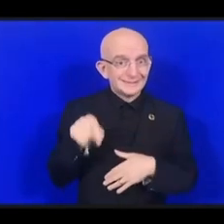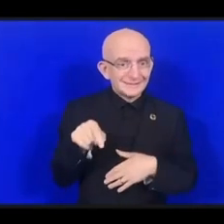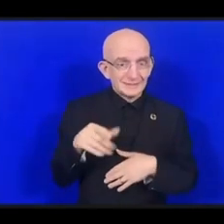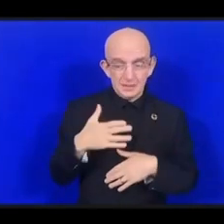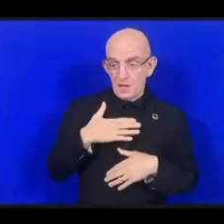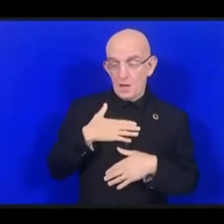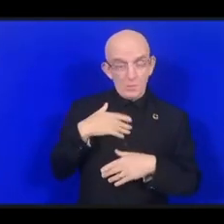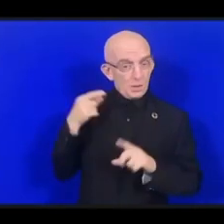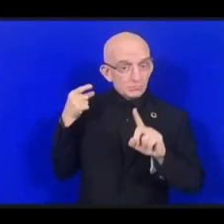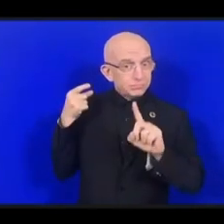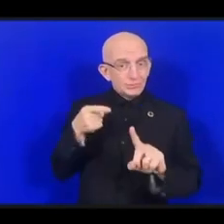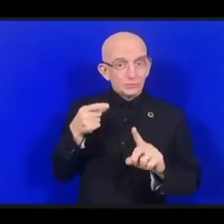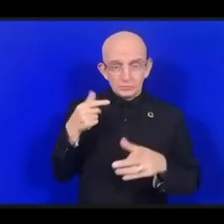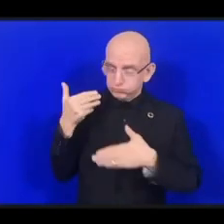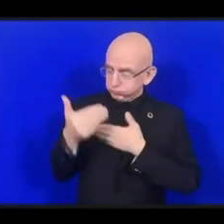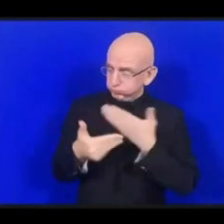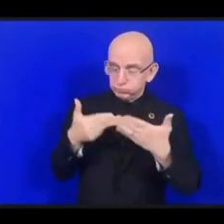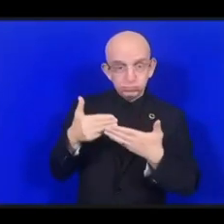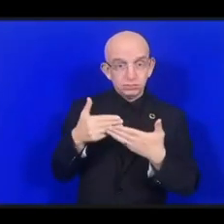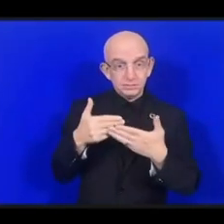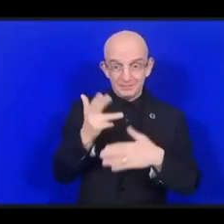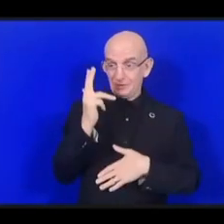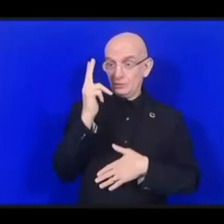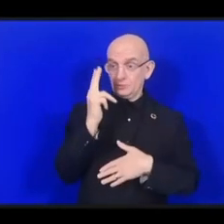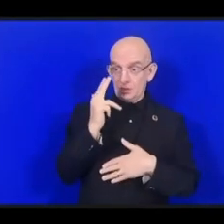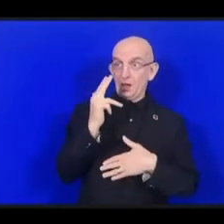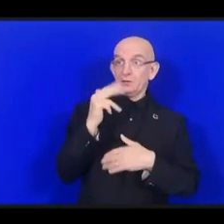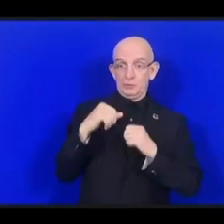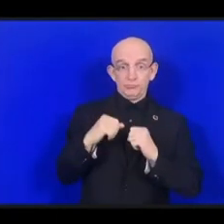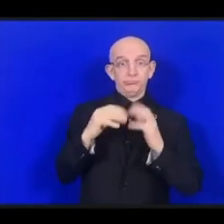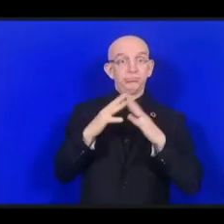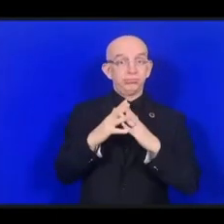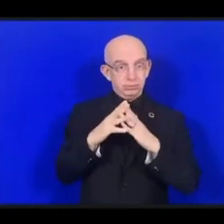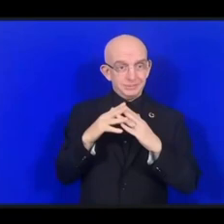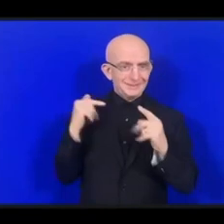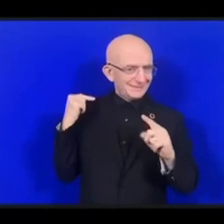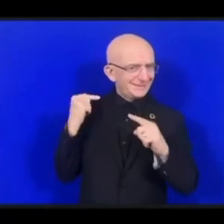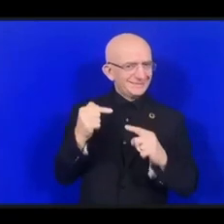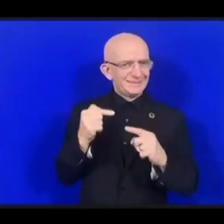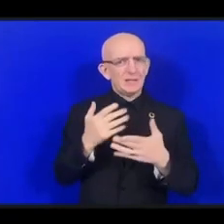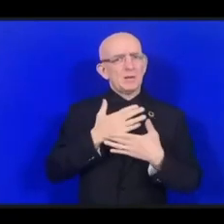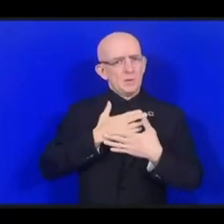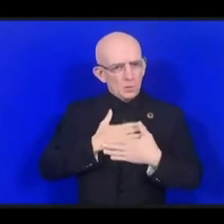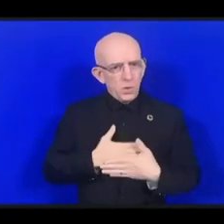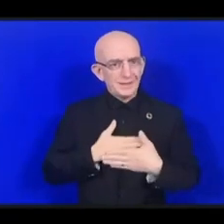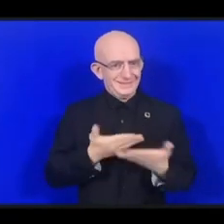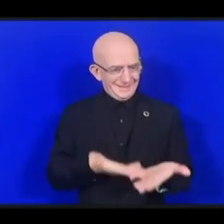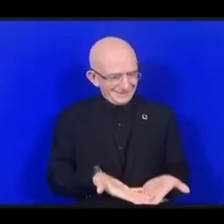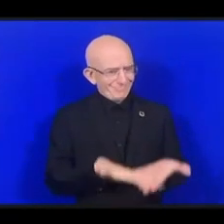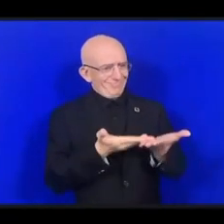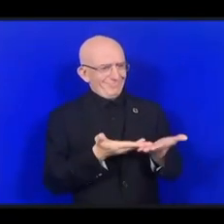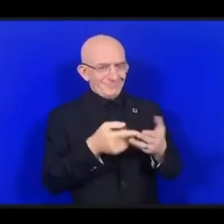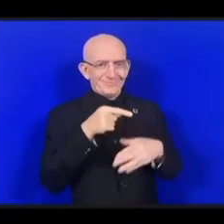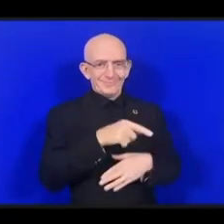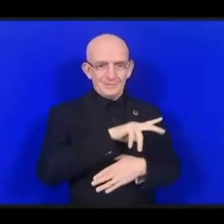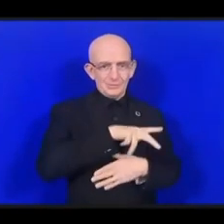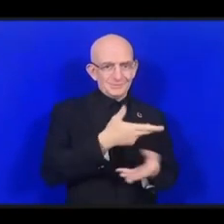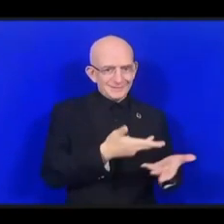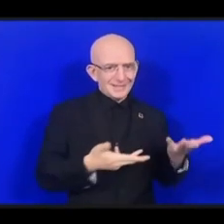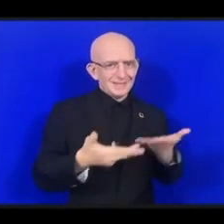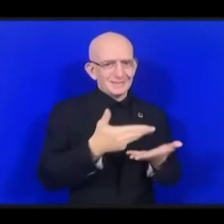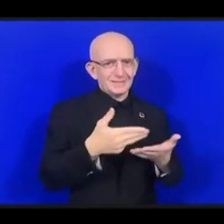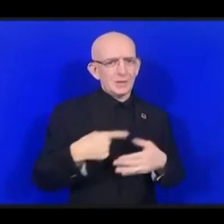организации определяет в качестве своей миссии и расширения возможностей в обществе.